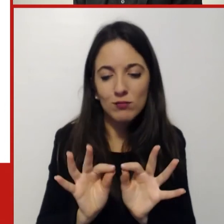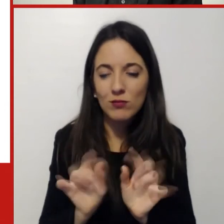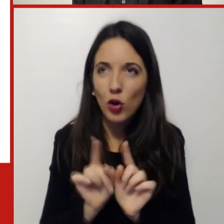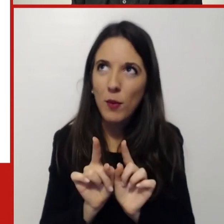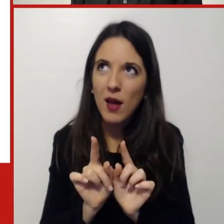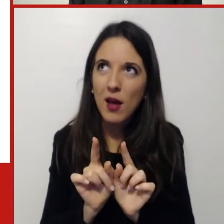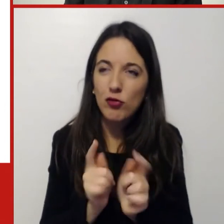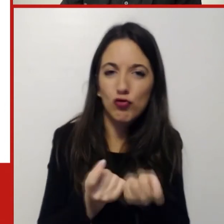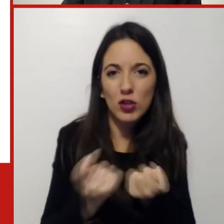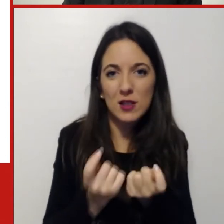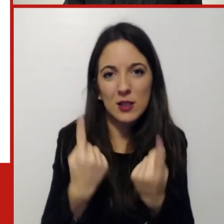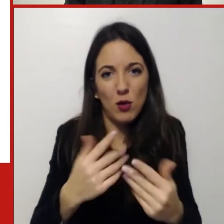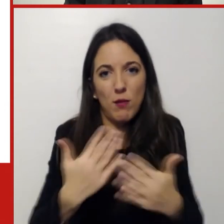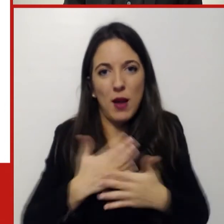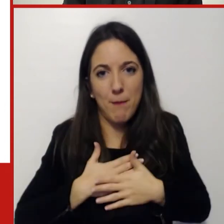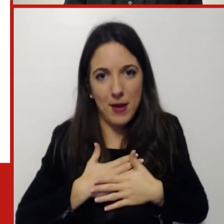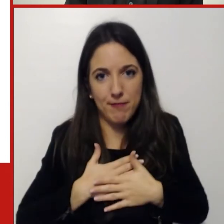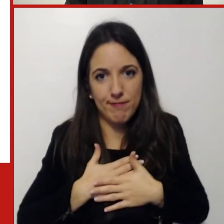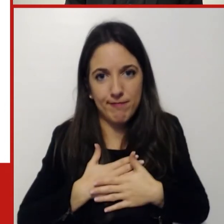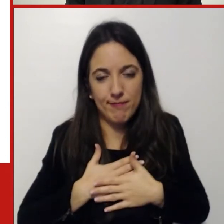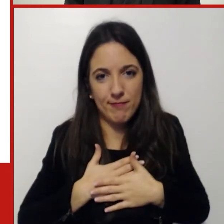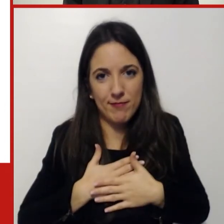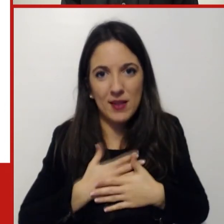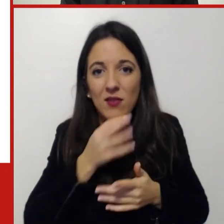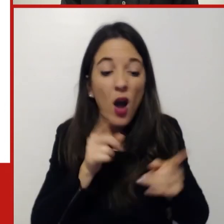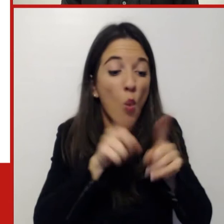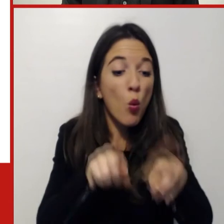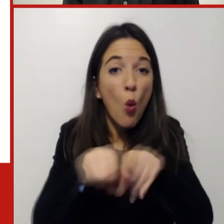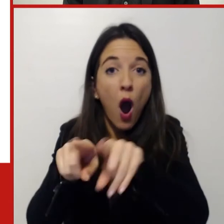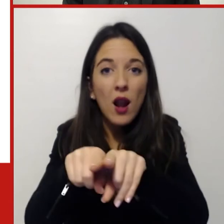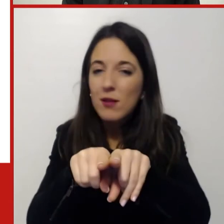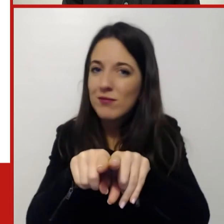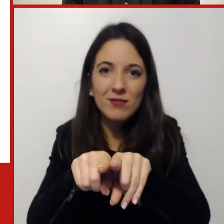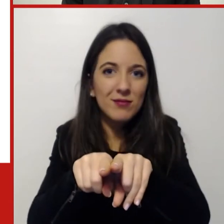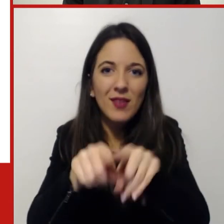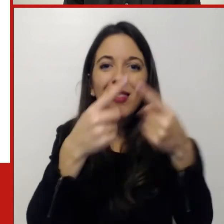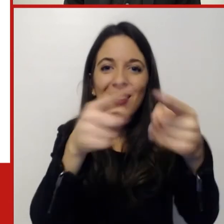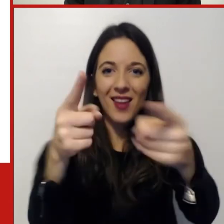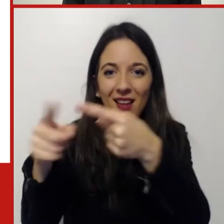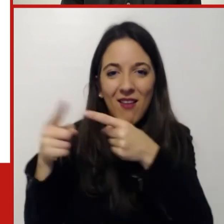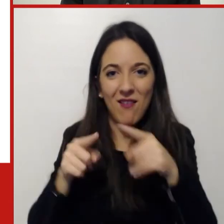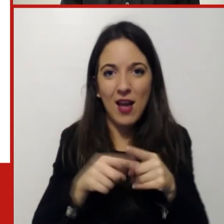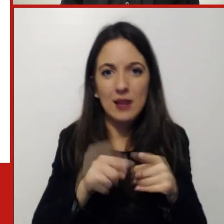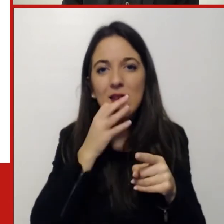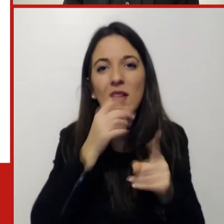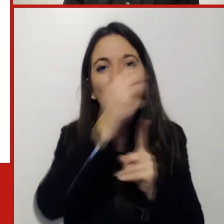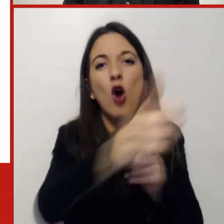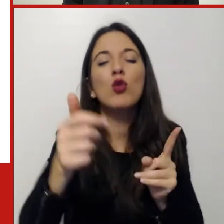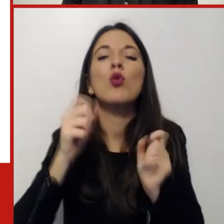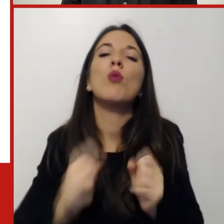ecco questa fine dell'omologazione ci porta anche a cercare di essere più autentici questa